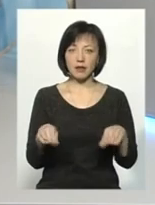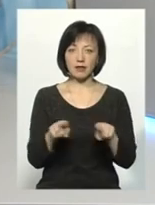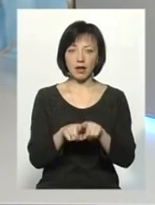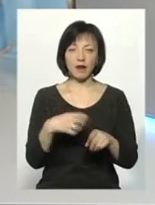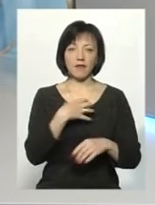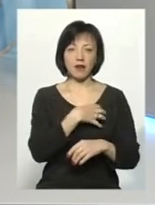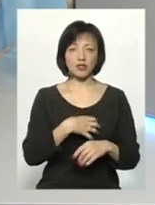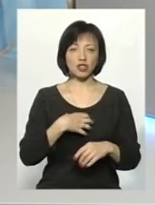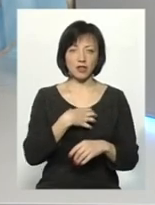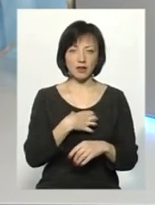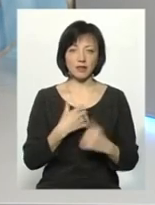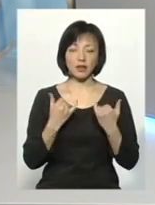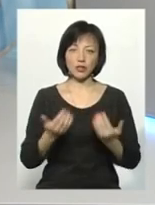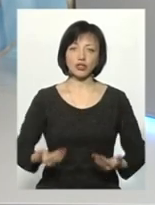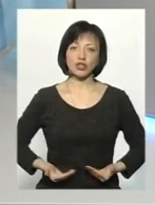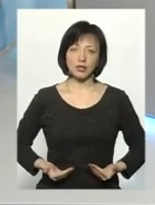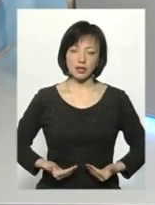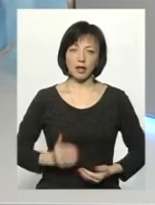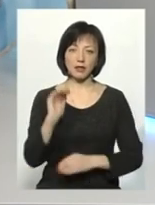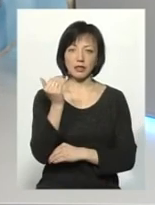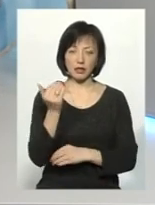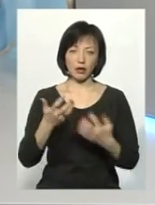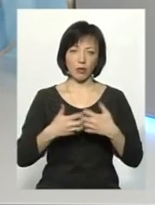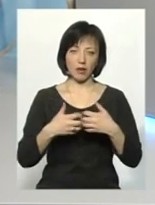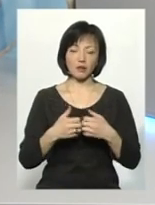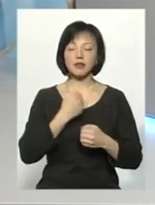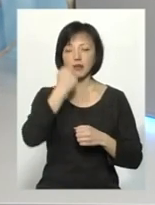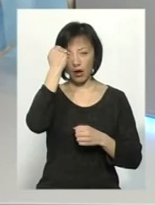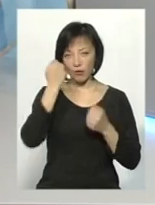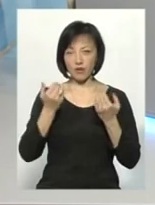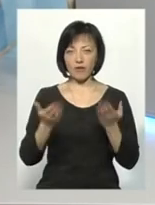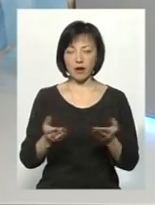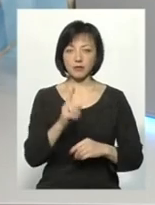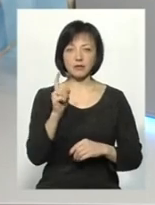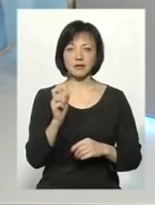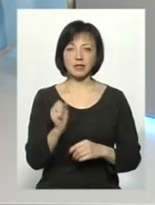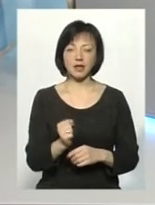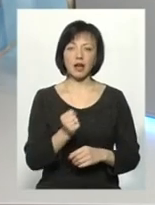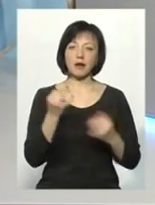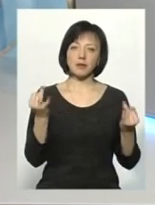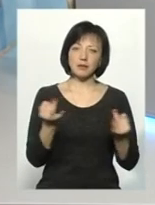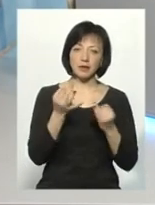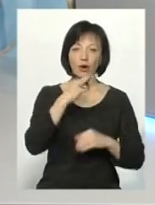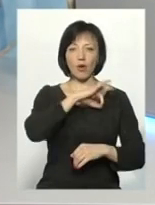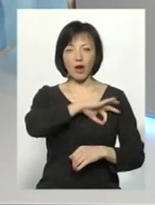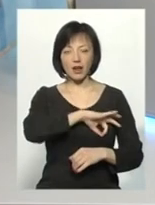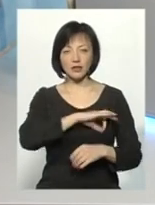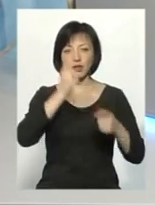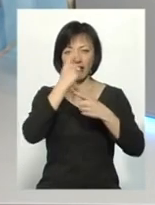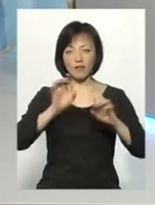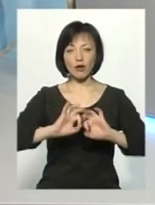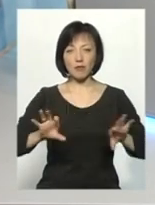важливе для життя дитини обладнання. Я дякую вам за пізнавальну і корисну